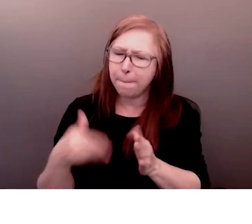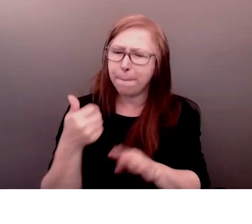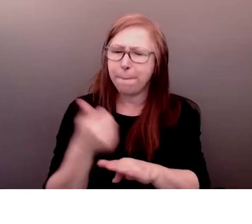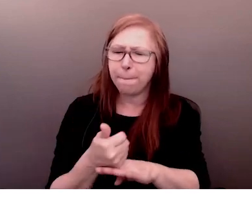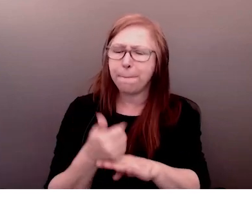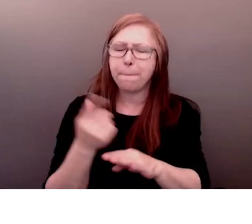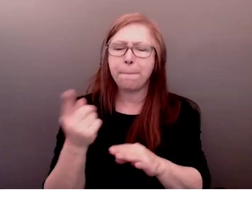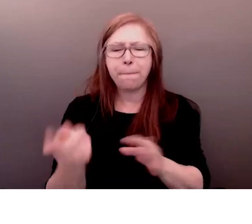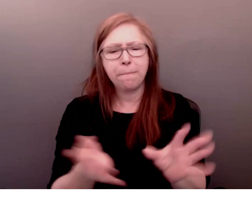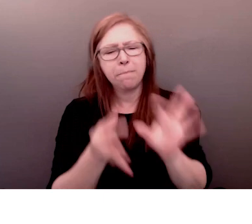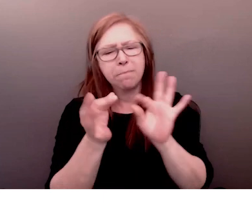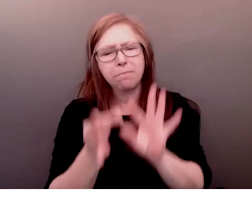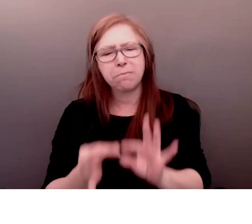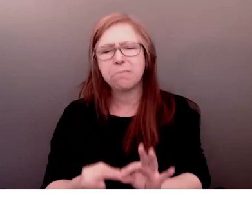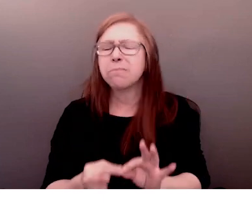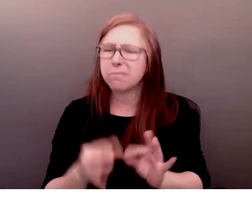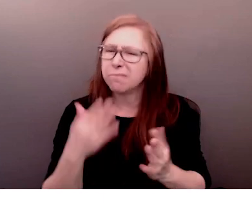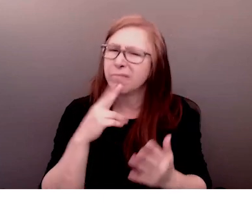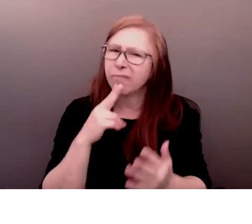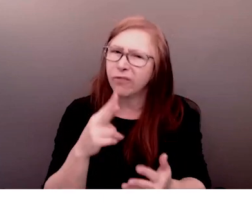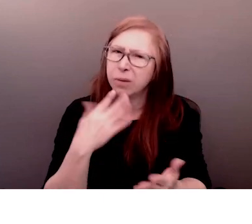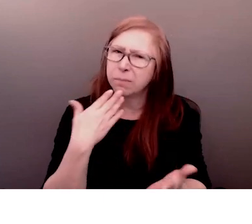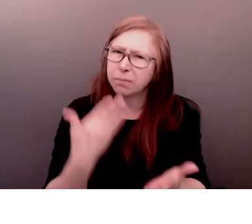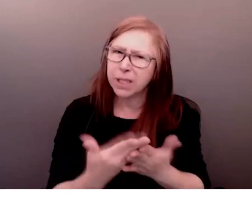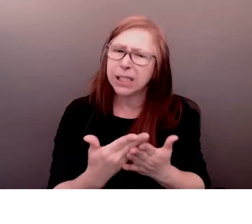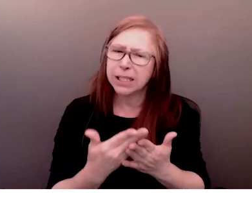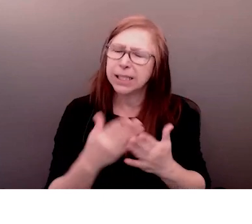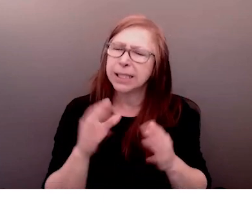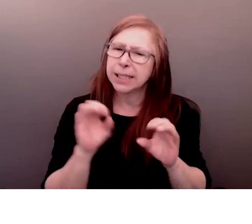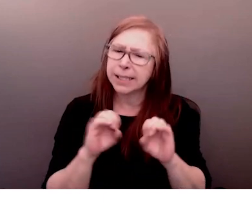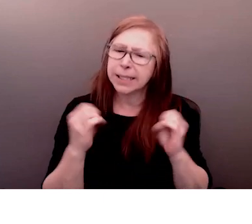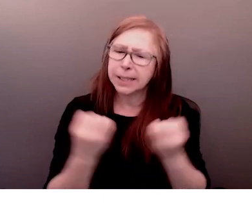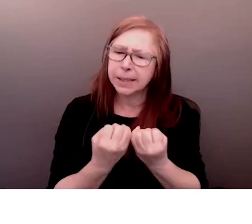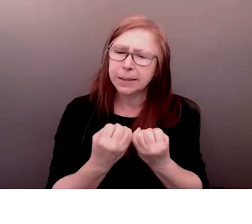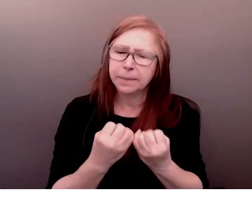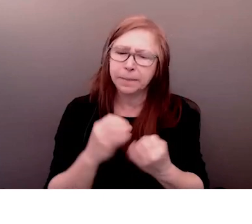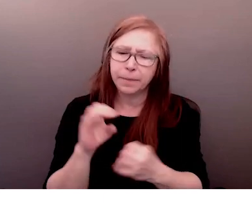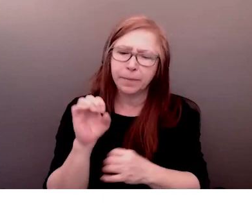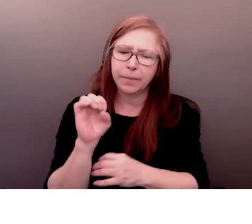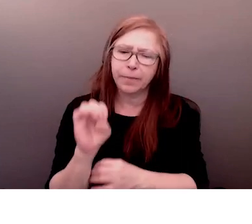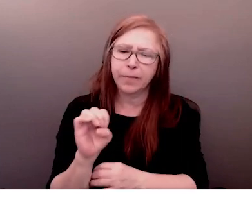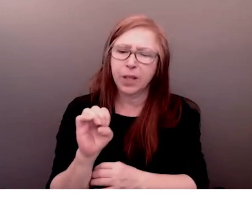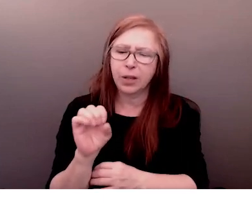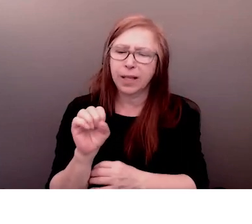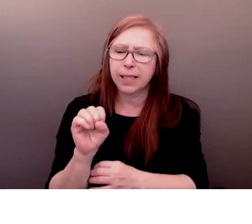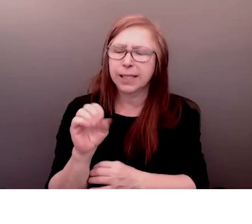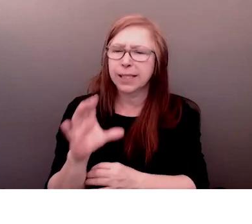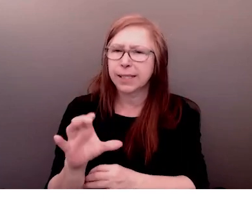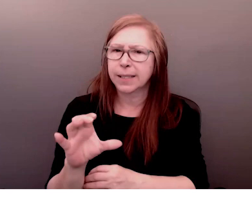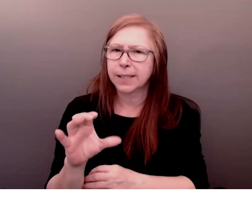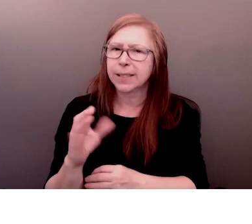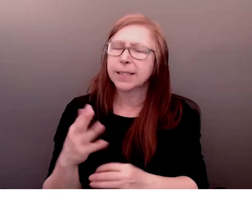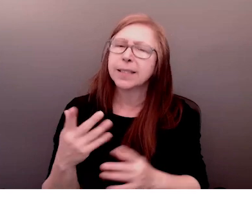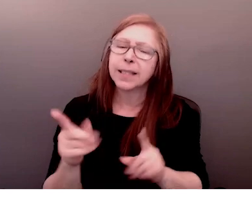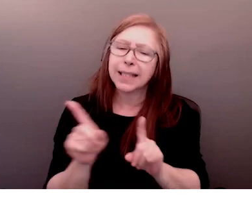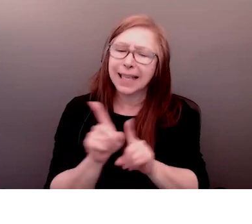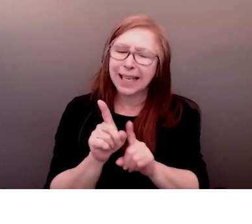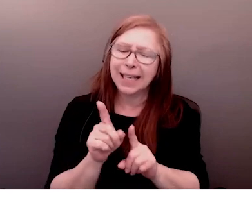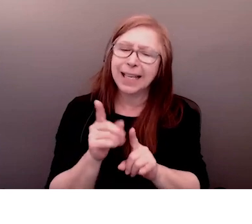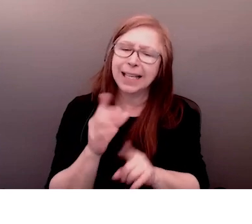le contenu de cette séance y compris sans qu'on voit à la diapositive comme son propre travail